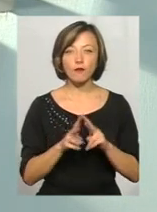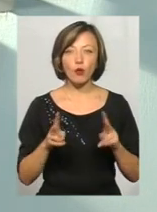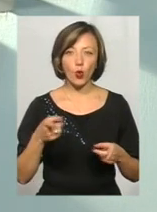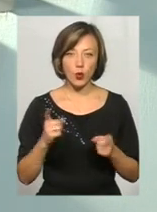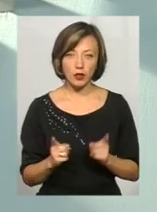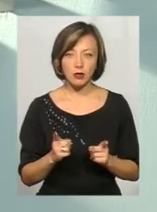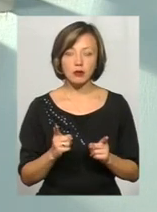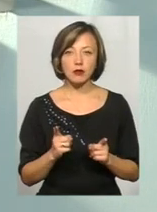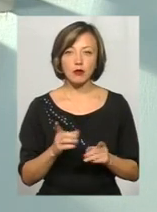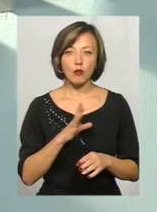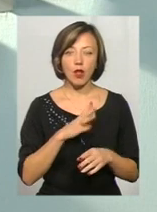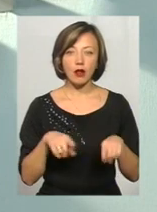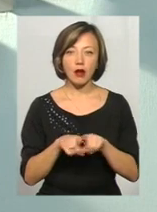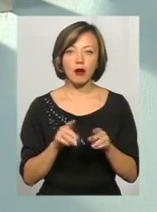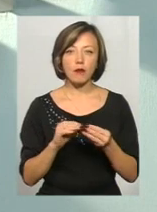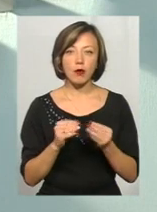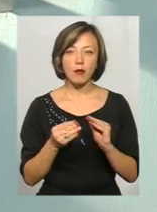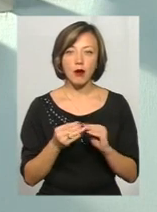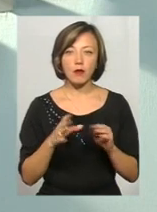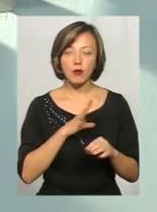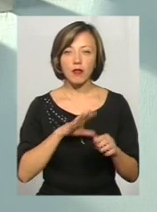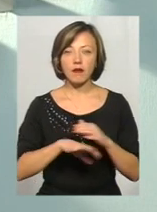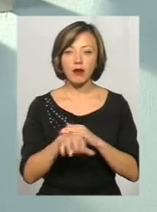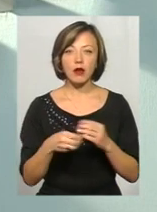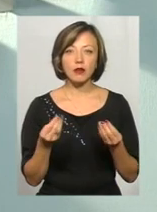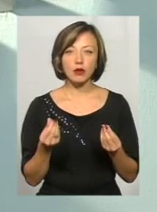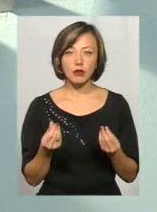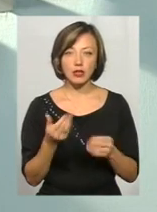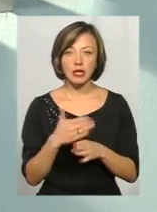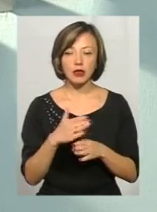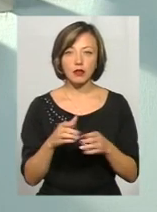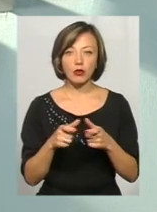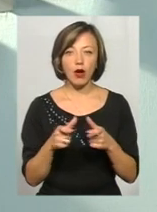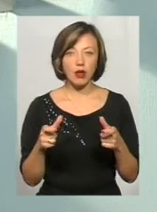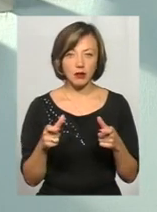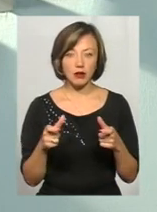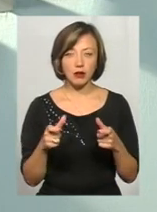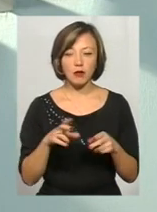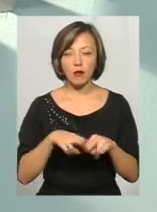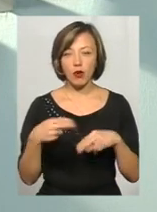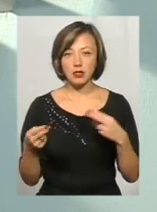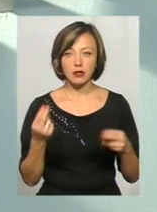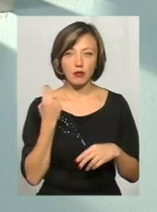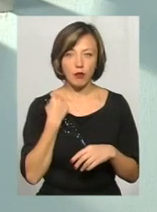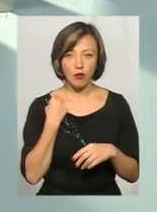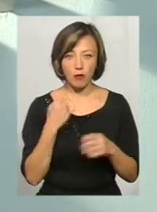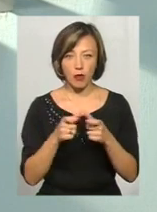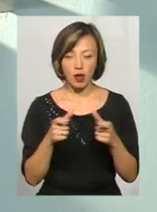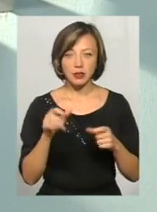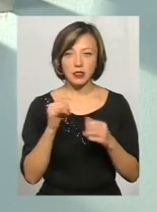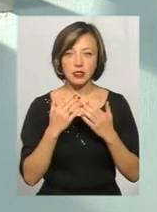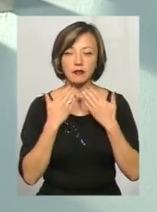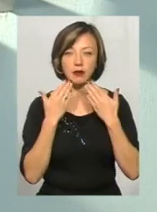була така халепа, що були вкрадені гроші з кредитної картки, погасити борг по картці і